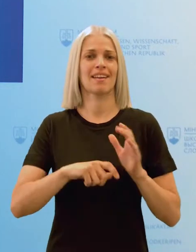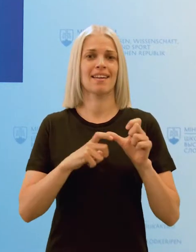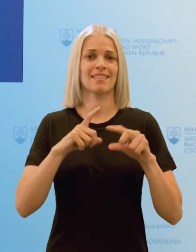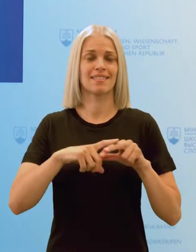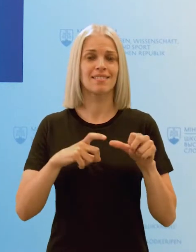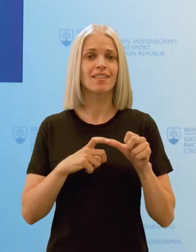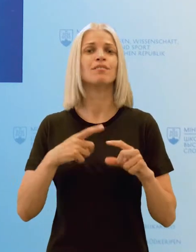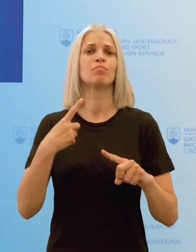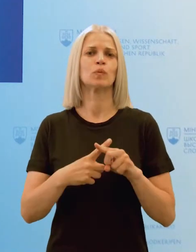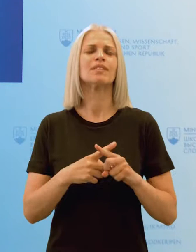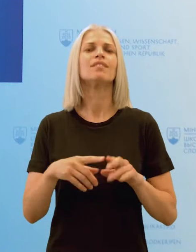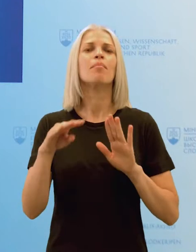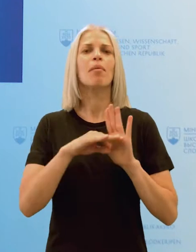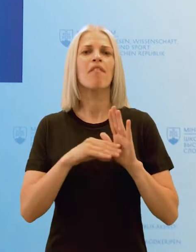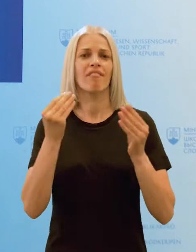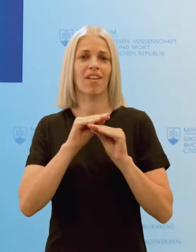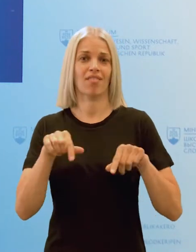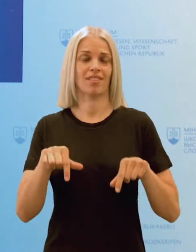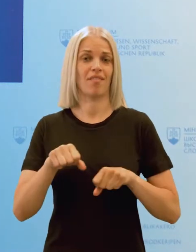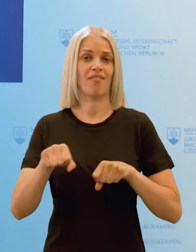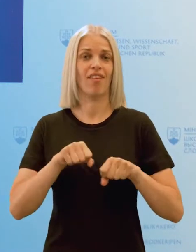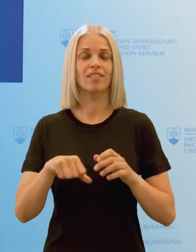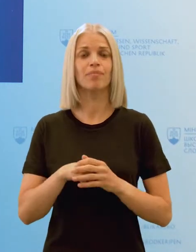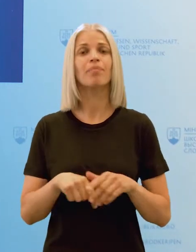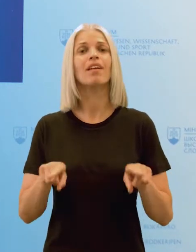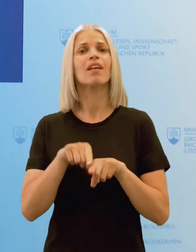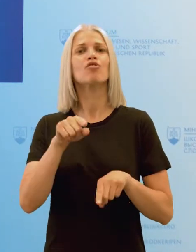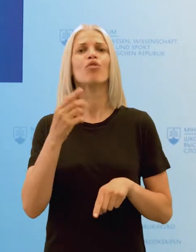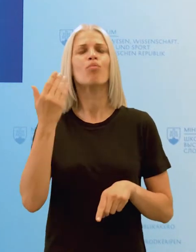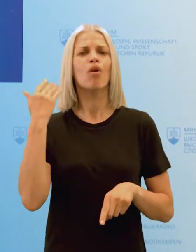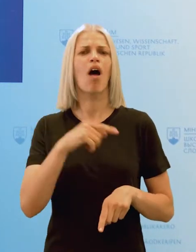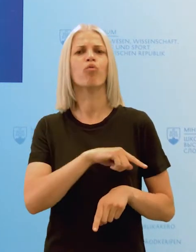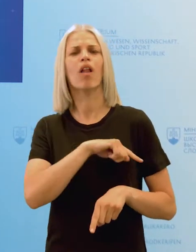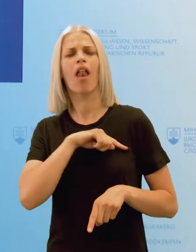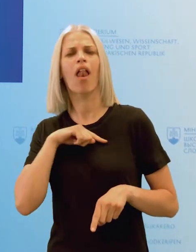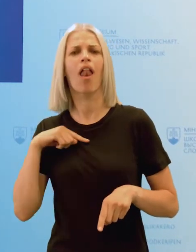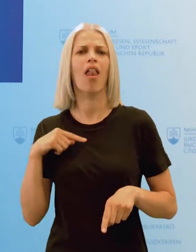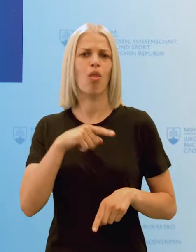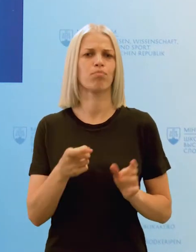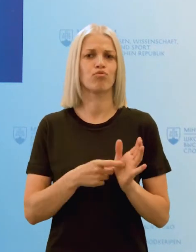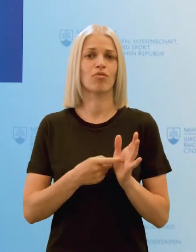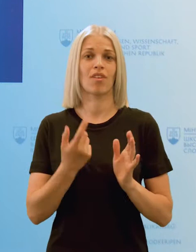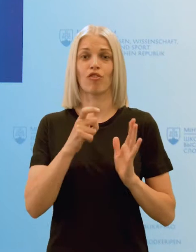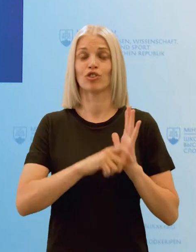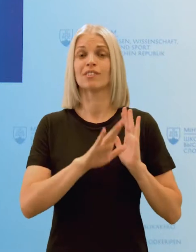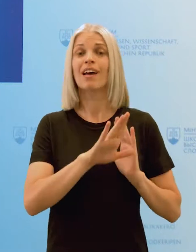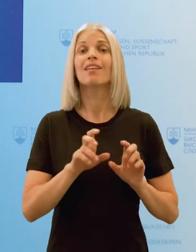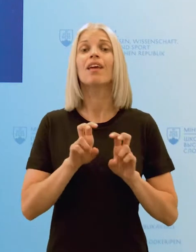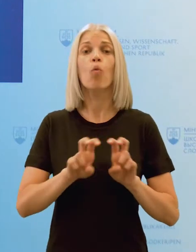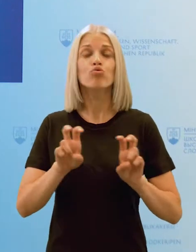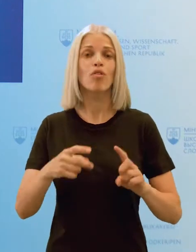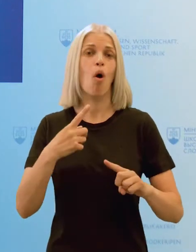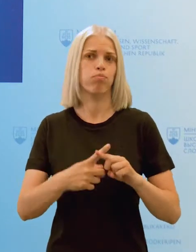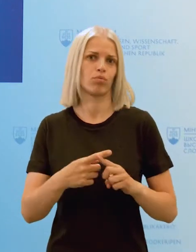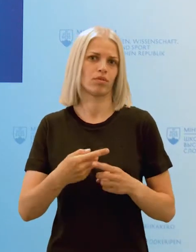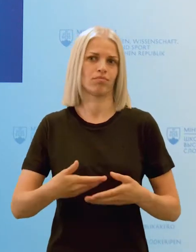ako aj v programovom vyhlasení tejto vlády. Zároveň to bola aj dlhodobá požiadavka zo strany učiteľov, aj odbornej verejnosti.